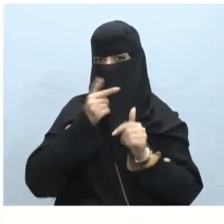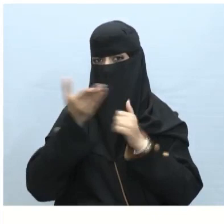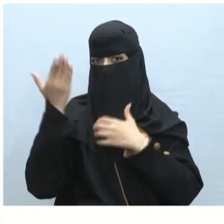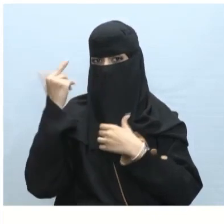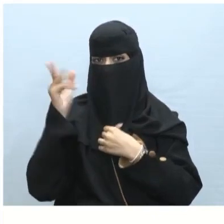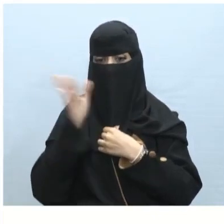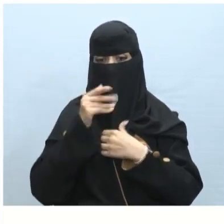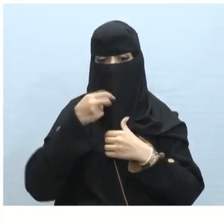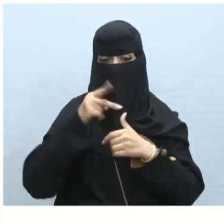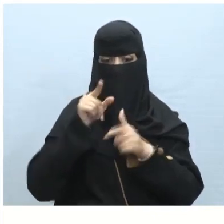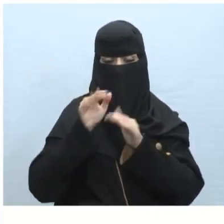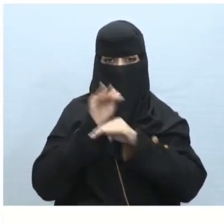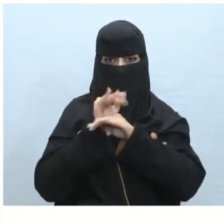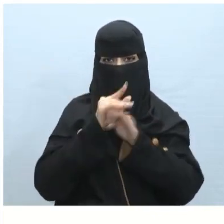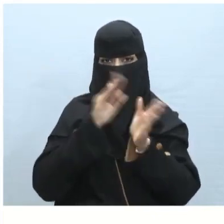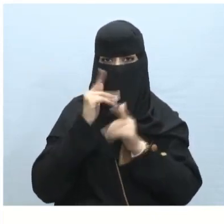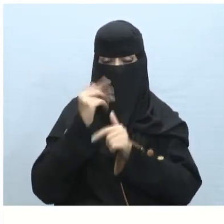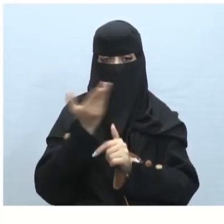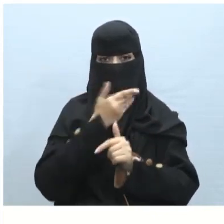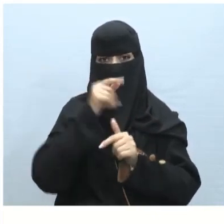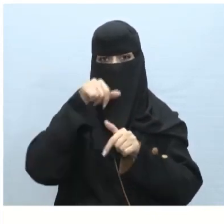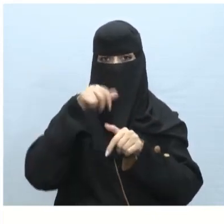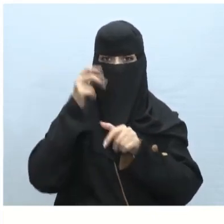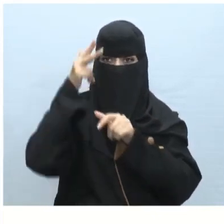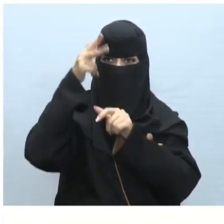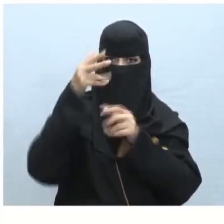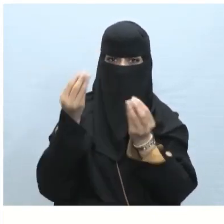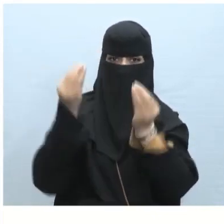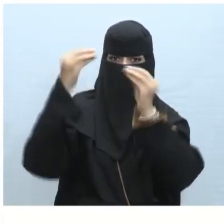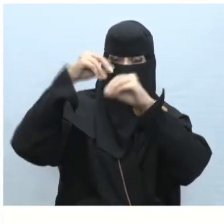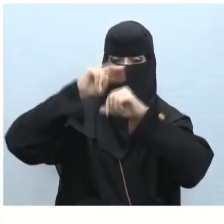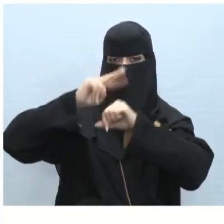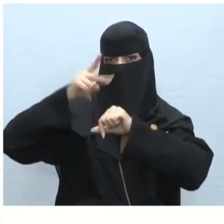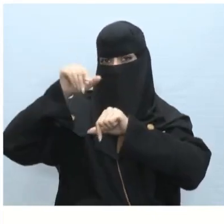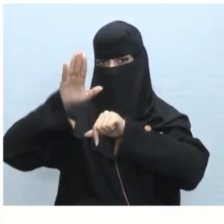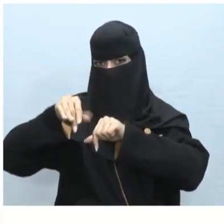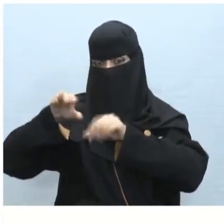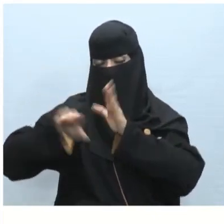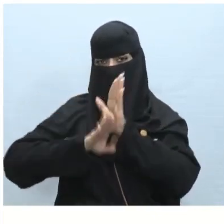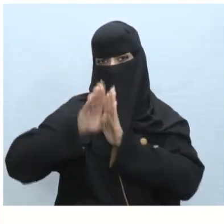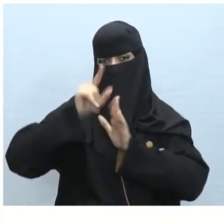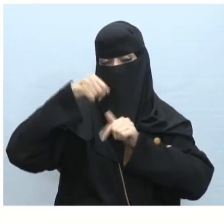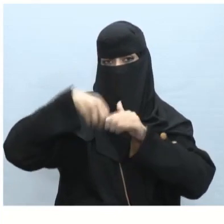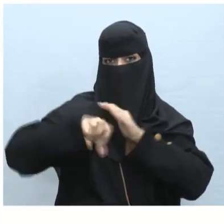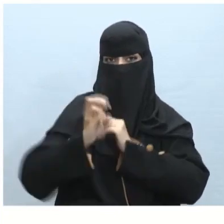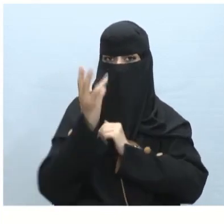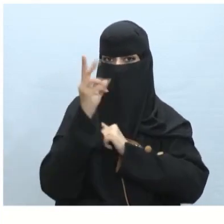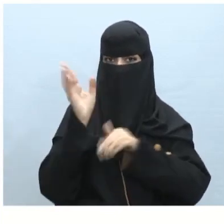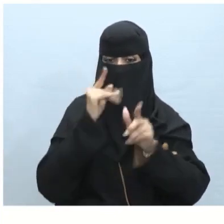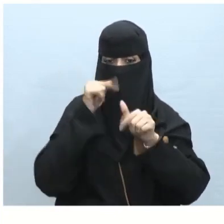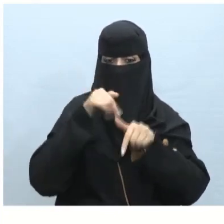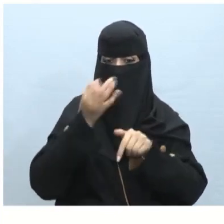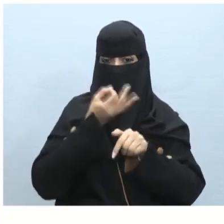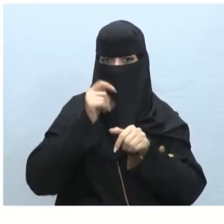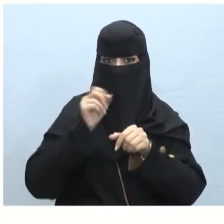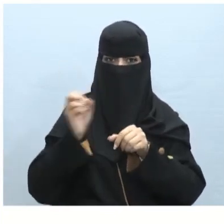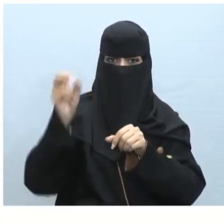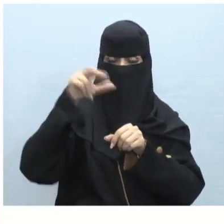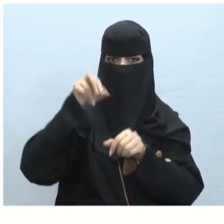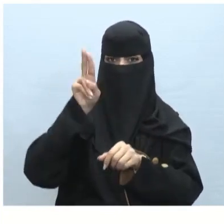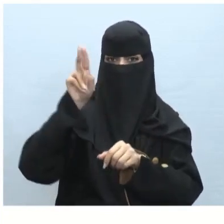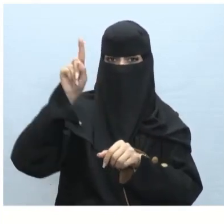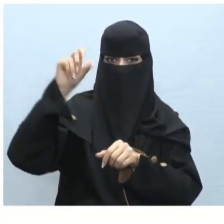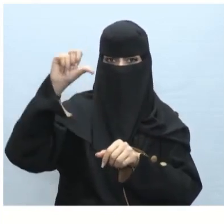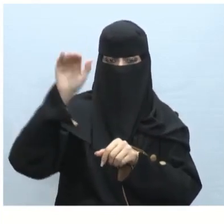الدرس السابق وتعلمنا تأثيرات الوسائط المتعددة المتقدمة الجزء الثالث تكلمنا عن علامة تبويب